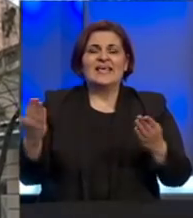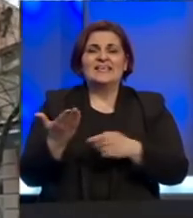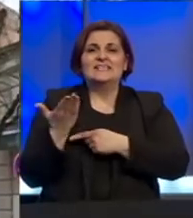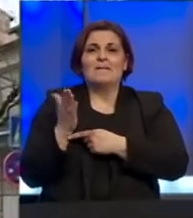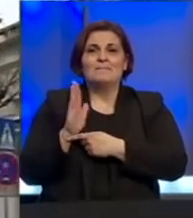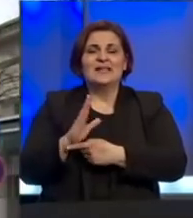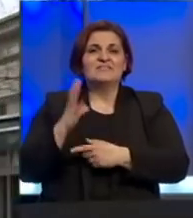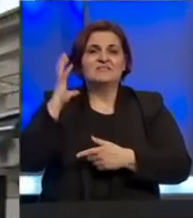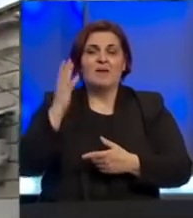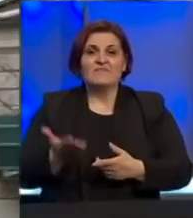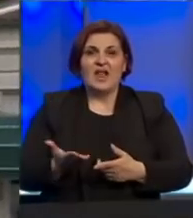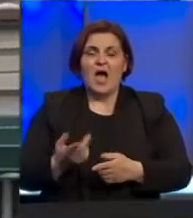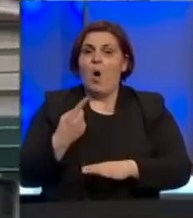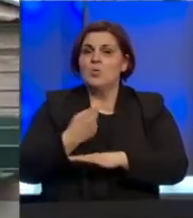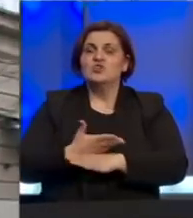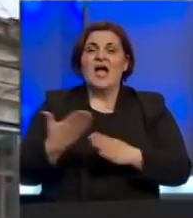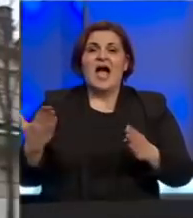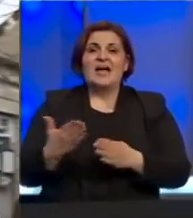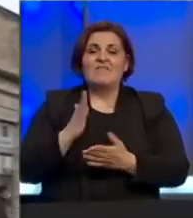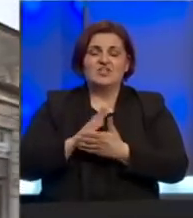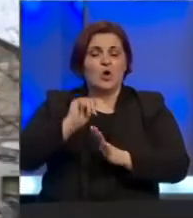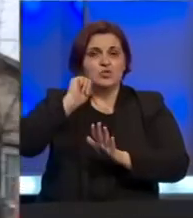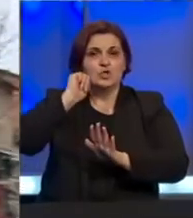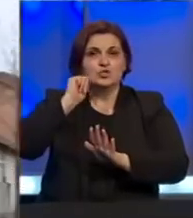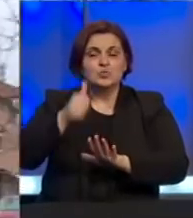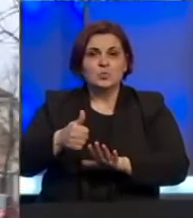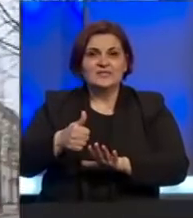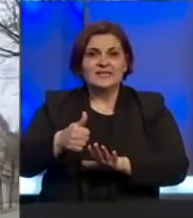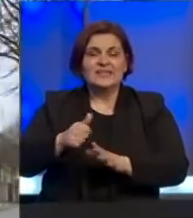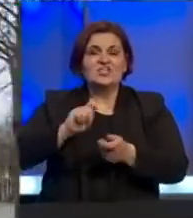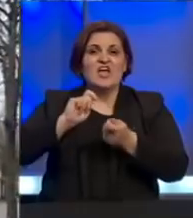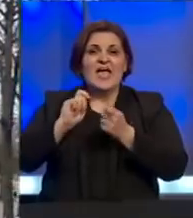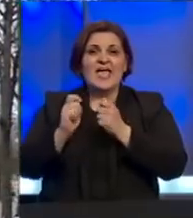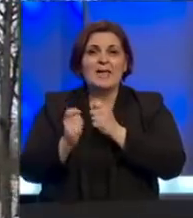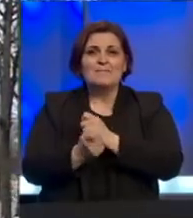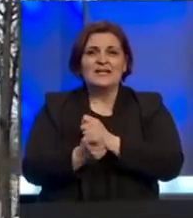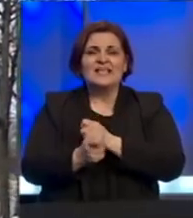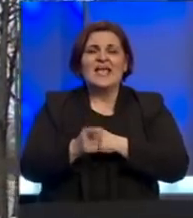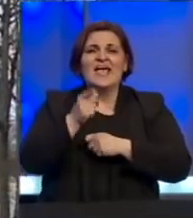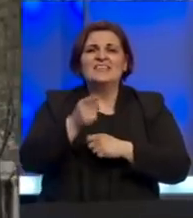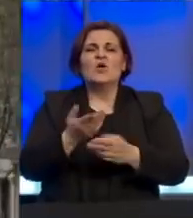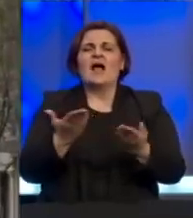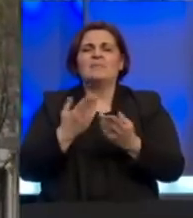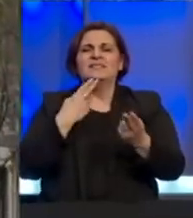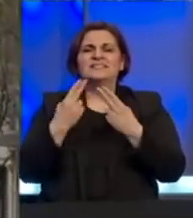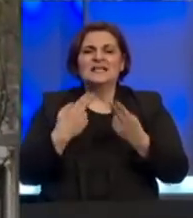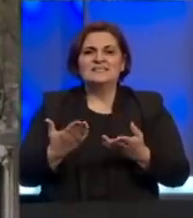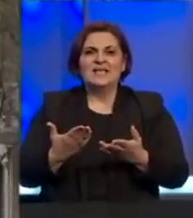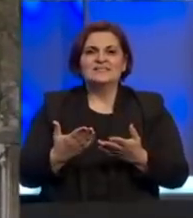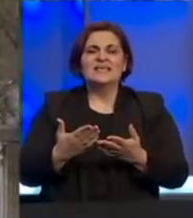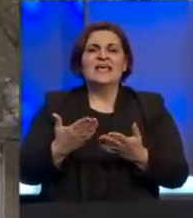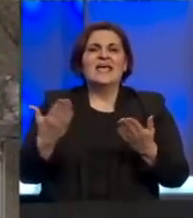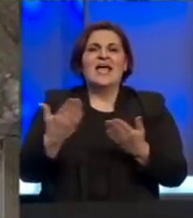predstavnicima vlade. Odlučeno je kako će već od sutra se promijeniti režim njihovih sastenaka kao i